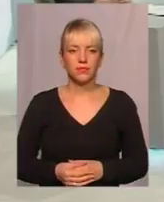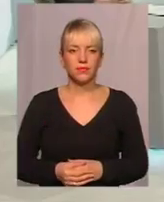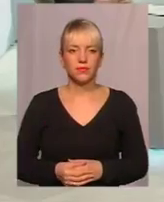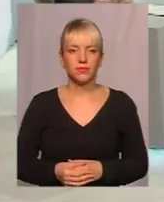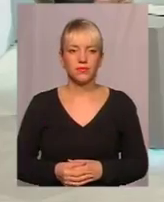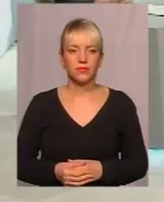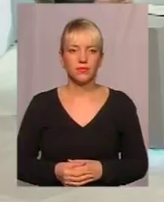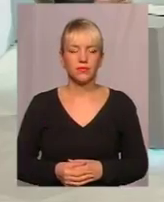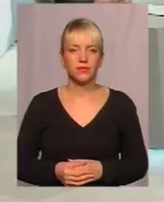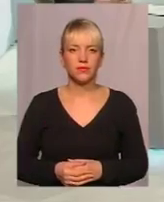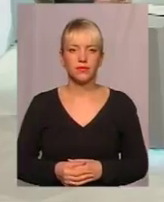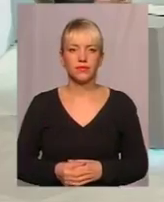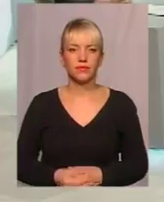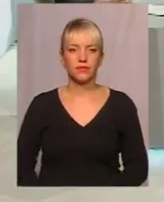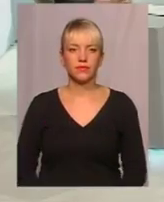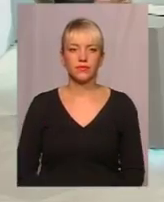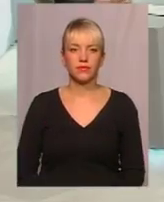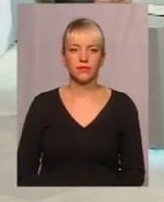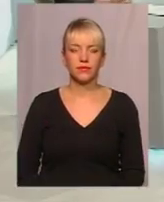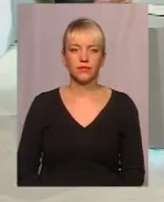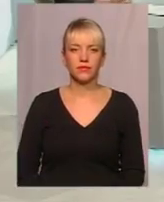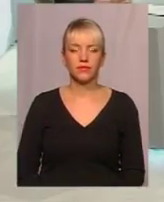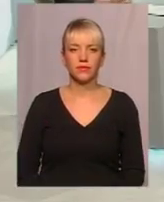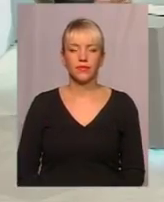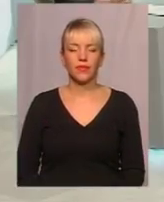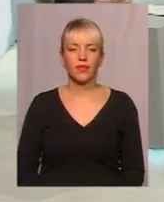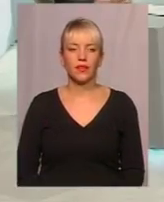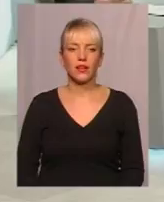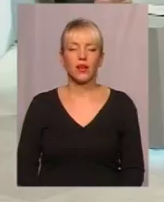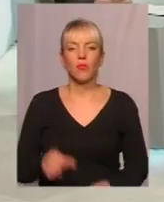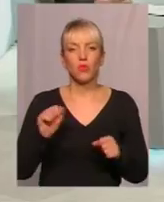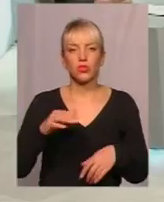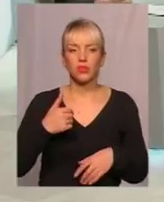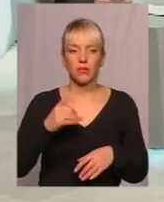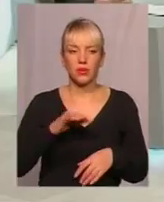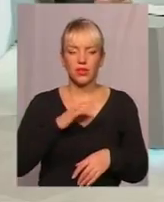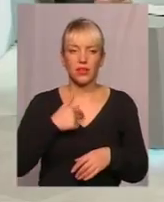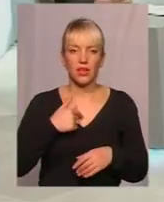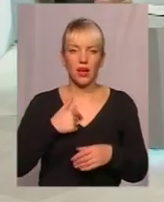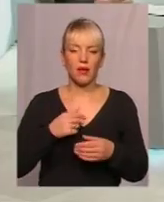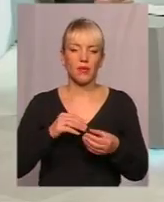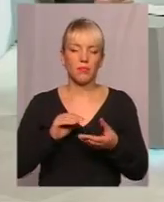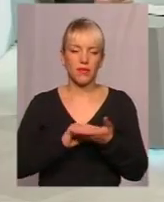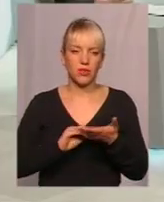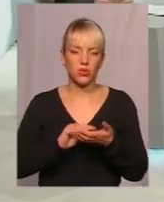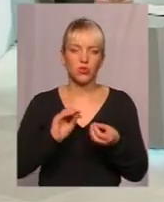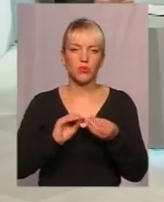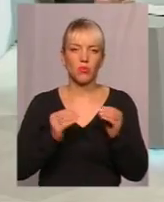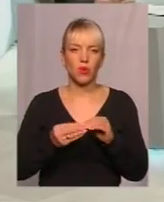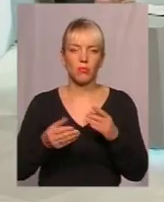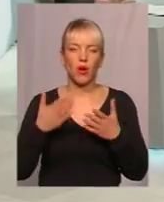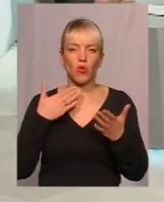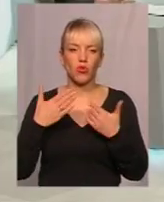скажемо ну, я опять повторюсь проблема отношений все-таки в